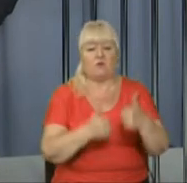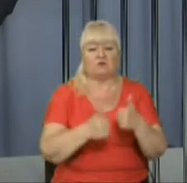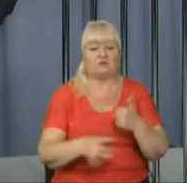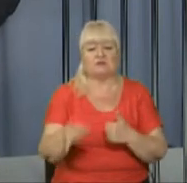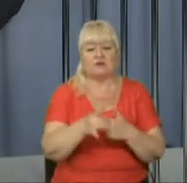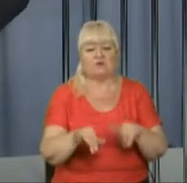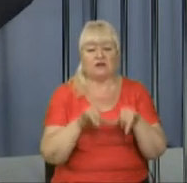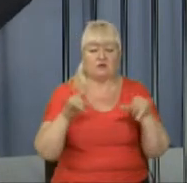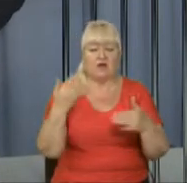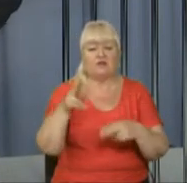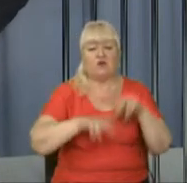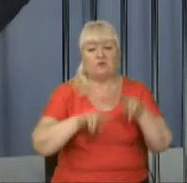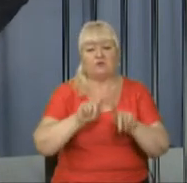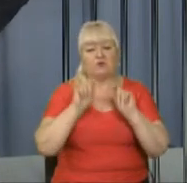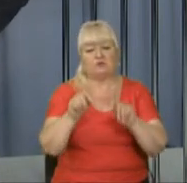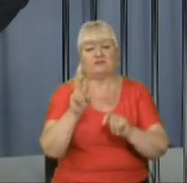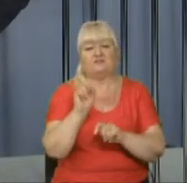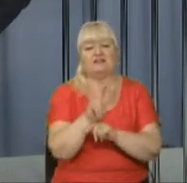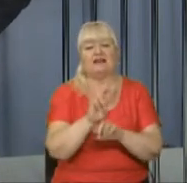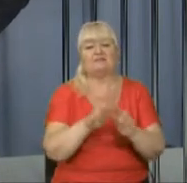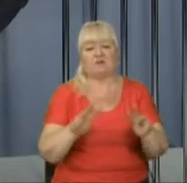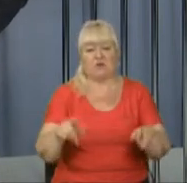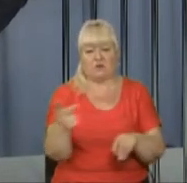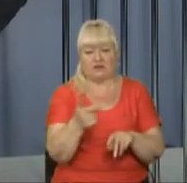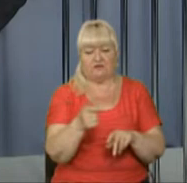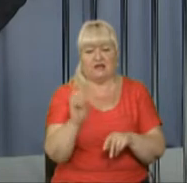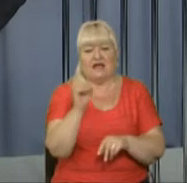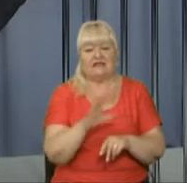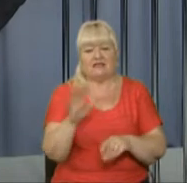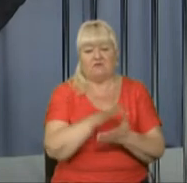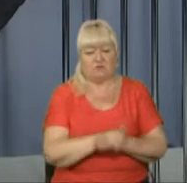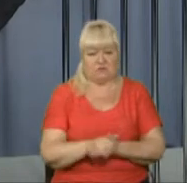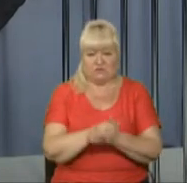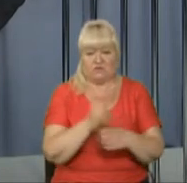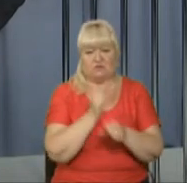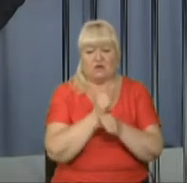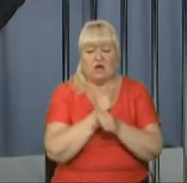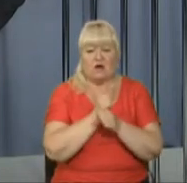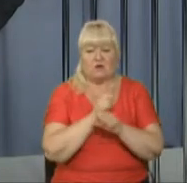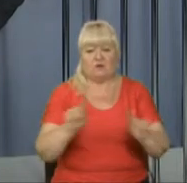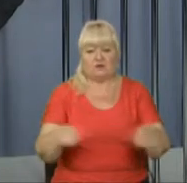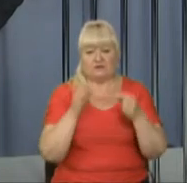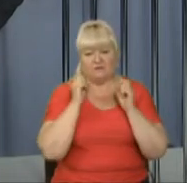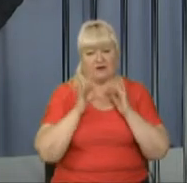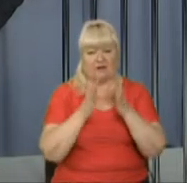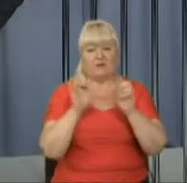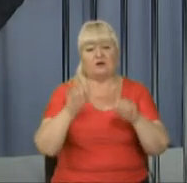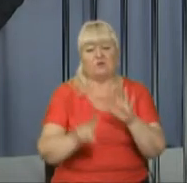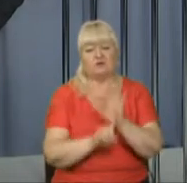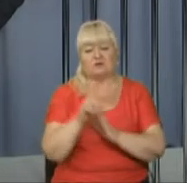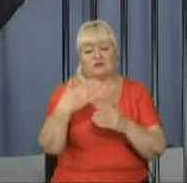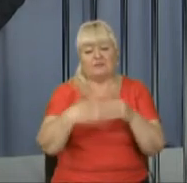На його побудову дадуть 12 мільйонів гривень із Євросоюзу. Роботи зі створення парку можуть розпочати вже